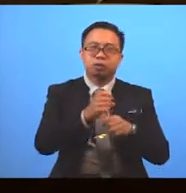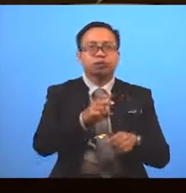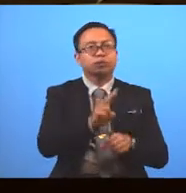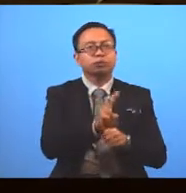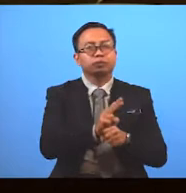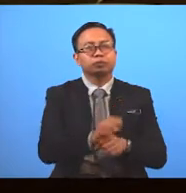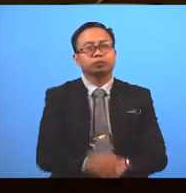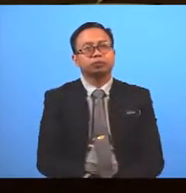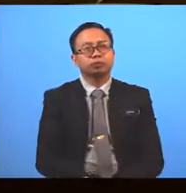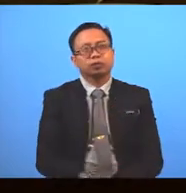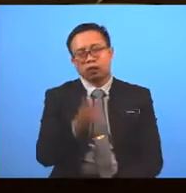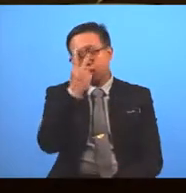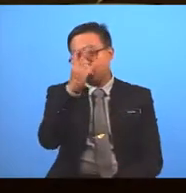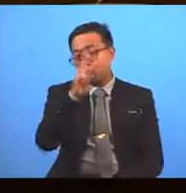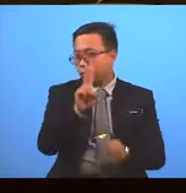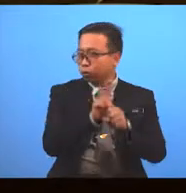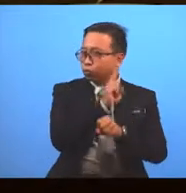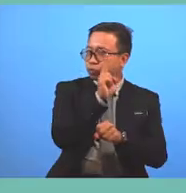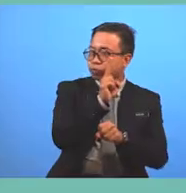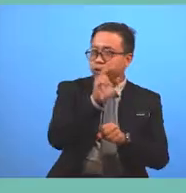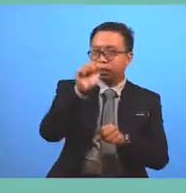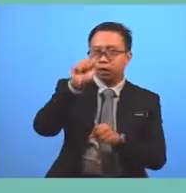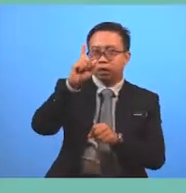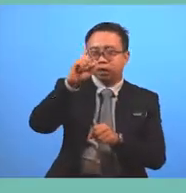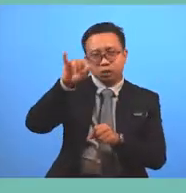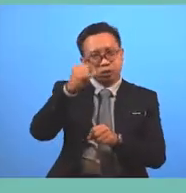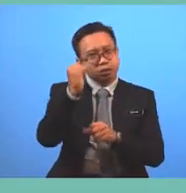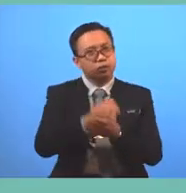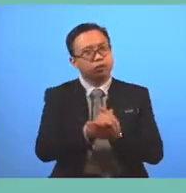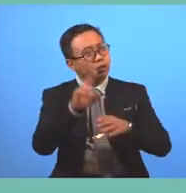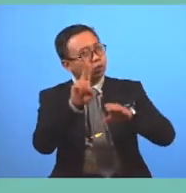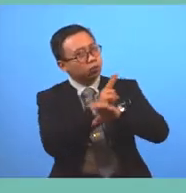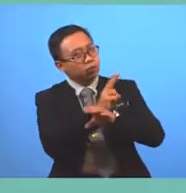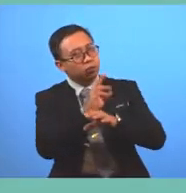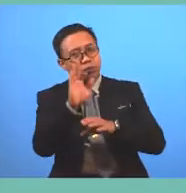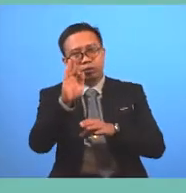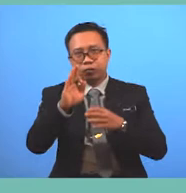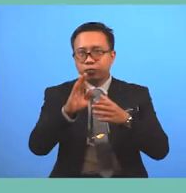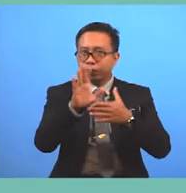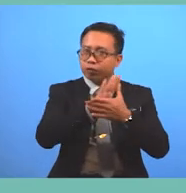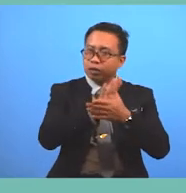Let's look at some of the useful adjectives that you can use in film reviews